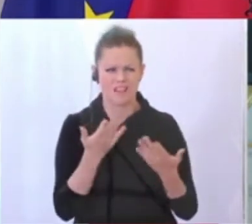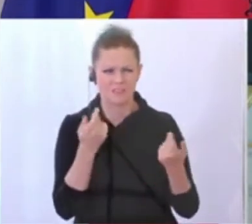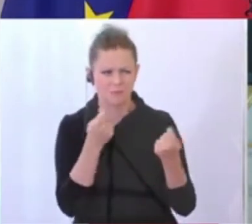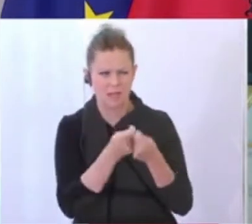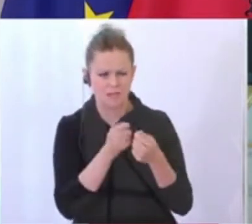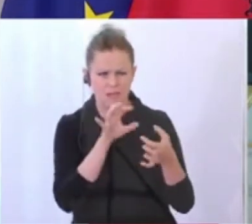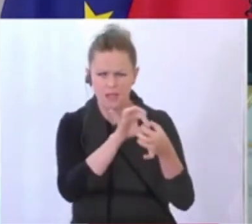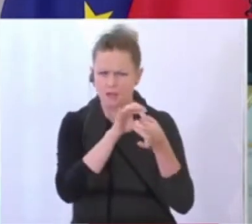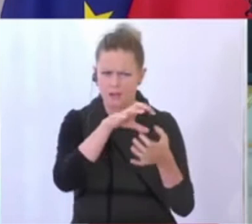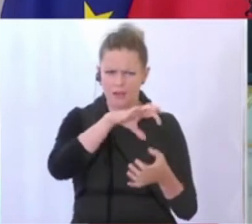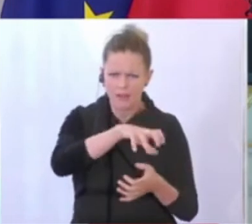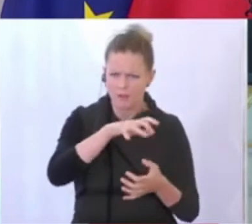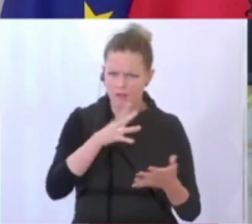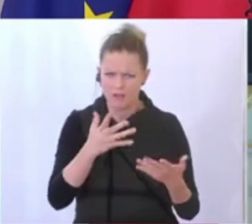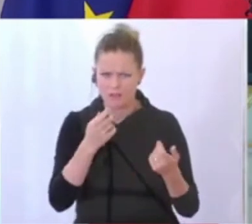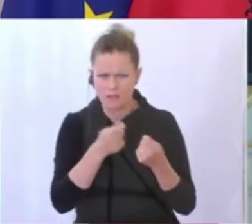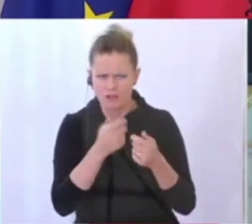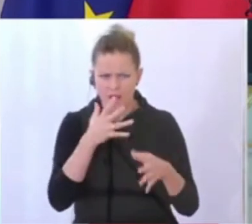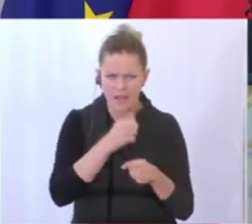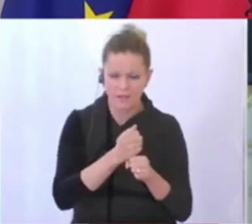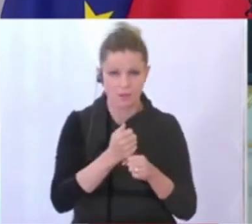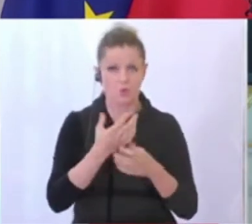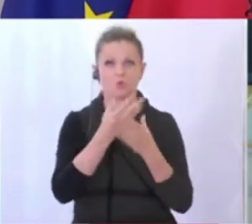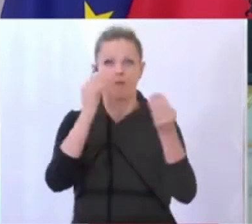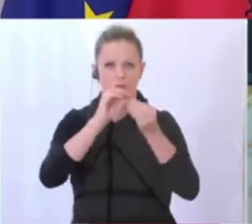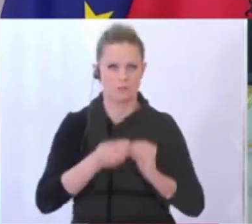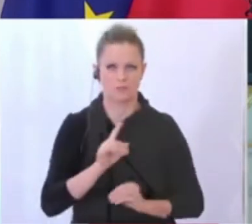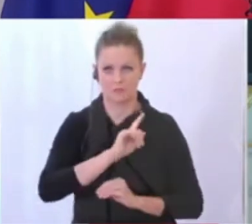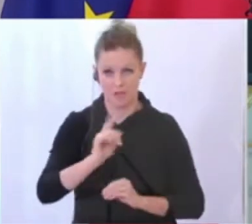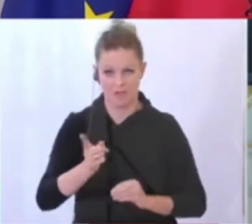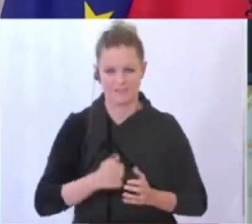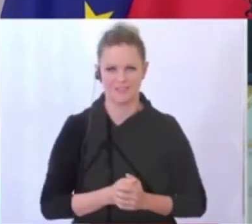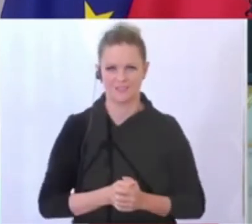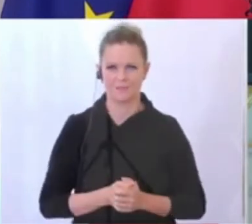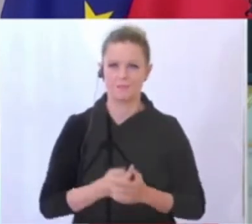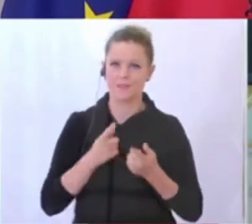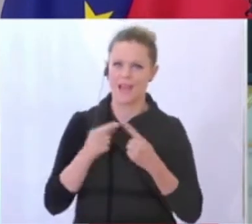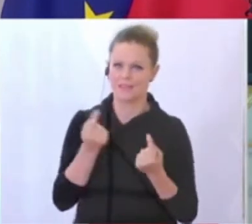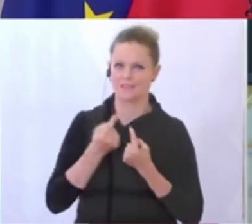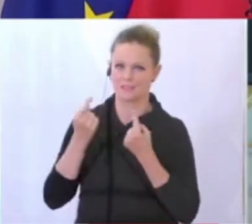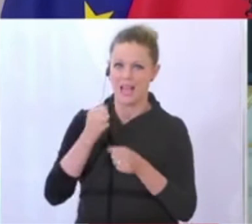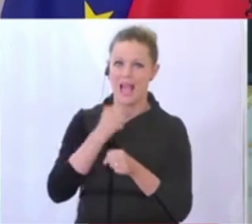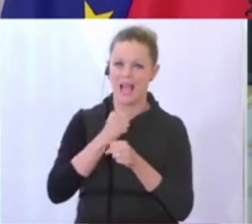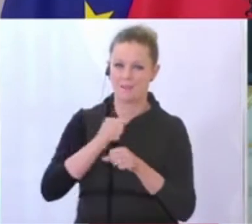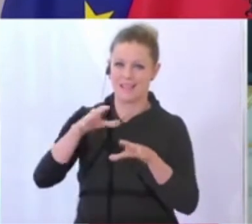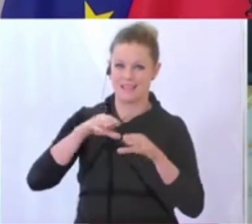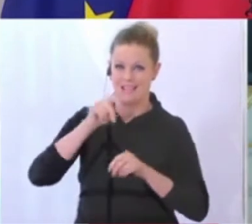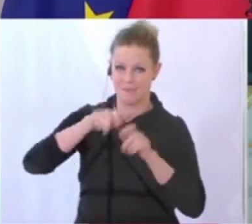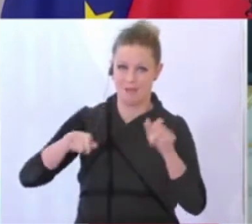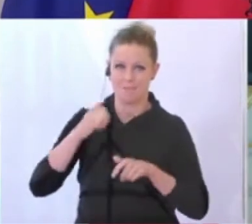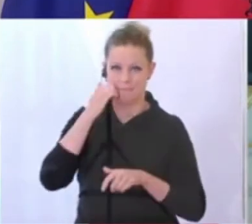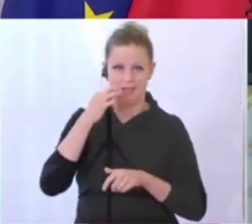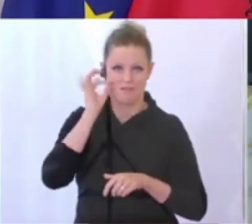und woran hat man sich zu halten? Das darf nicht zu kompliziert werden. Ein anderes ist das Thema Arbeitnehmerinnen und Arbeitnehmer. Die